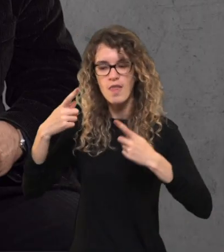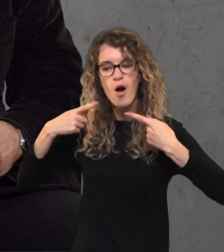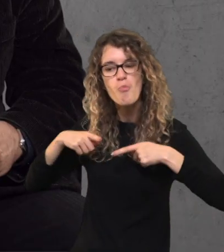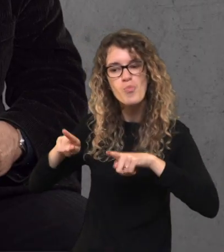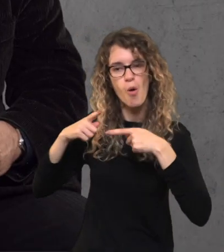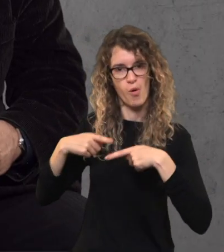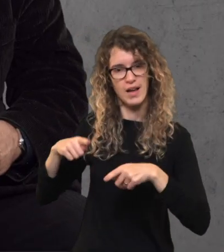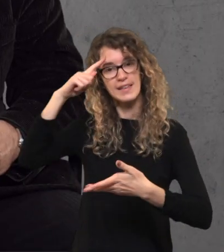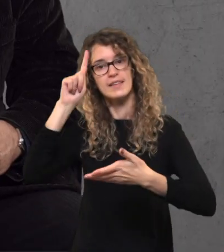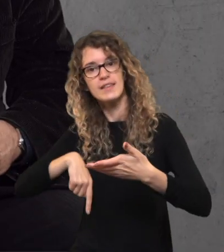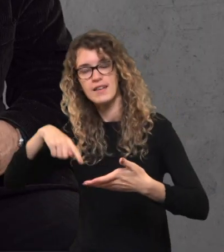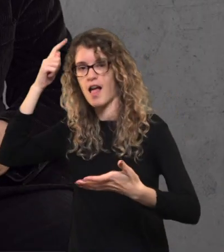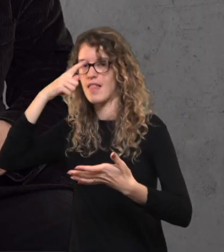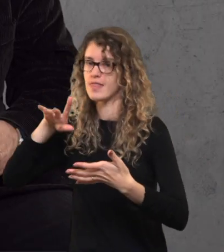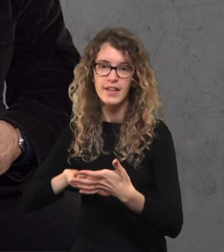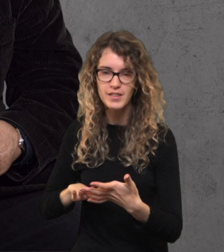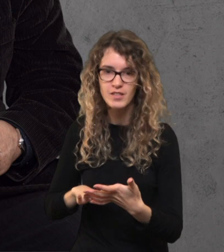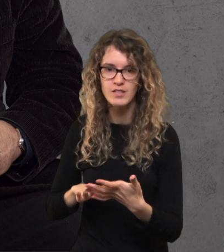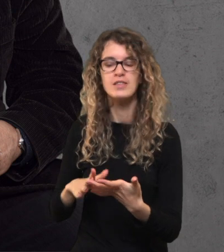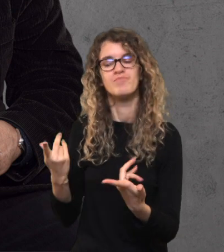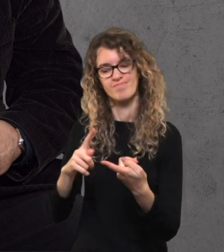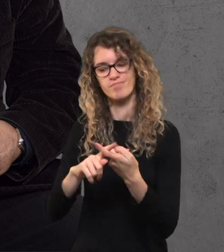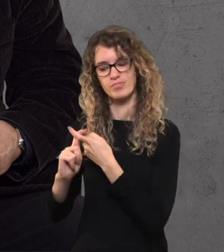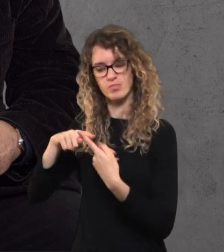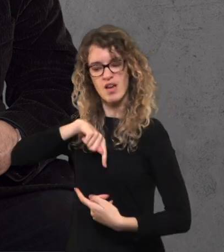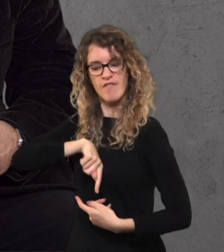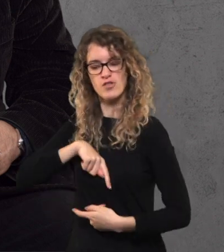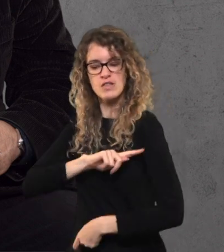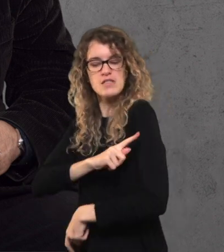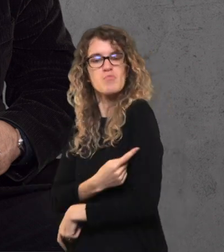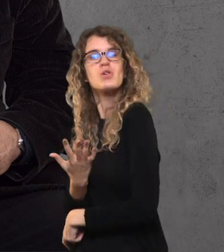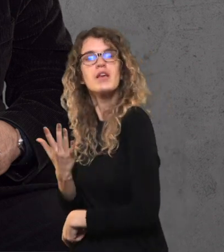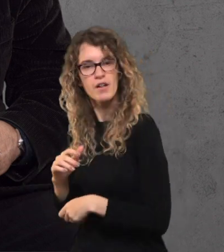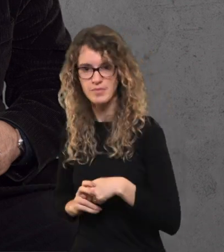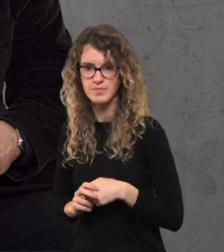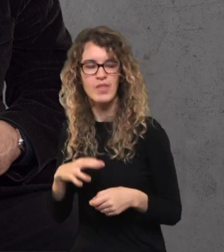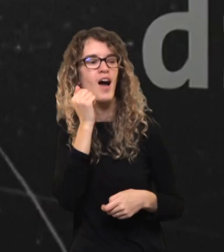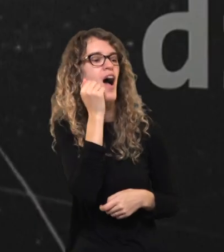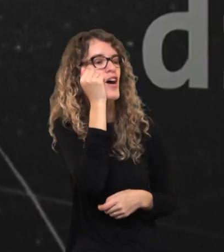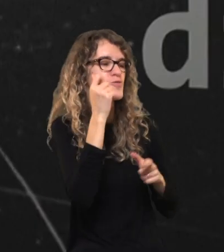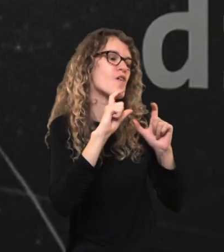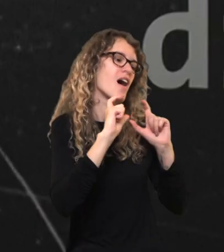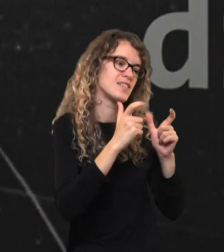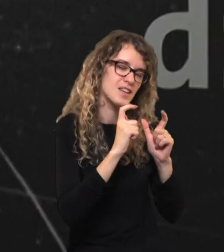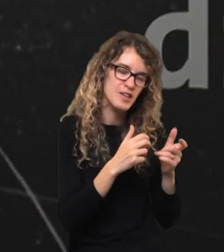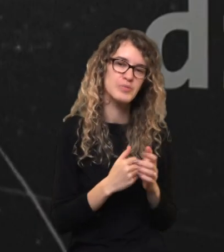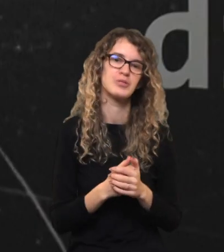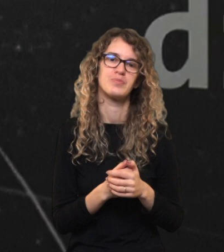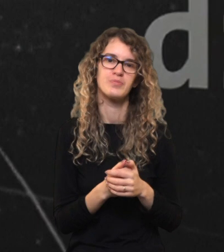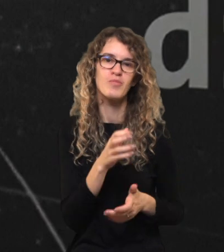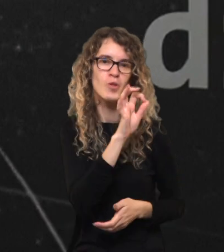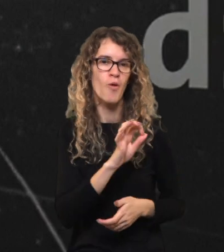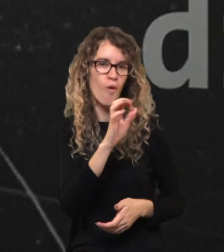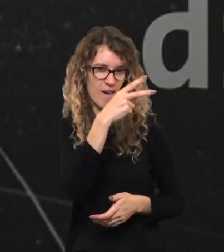propagandinis paveikumas labai priklauso, kiek ta kultūra yra stipri ir kokią mes vidinę savyvertę turim. Ačiū už atsakymus,